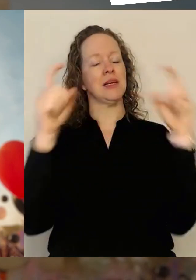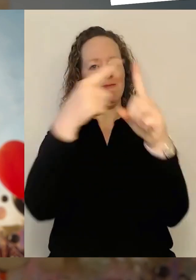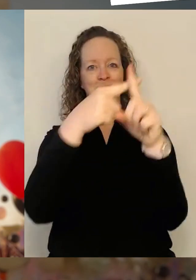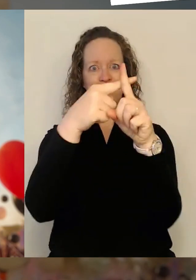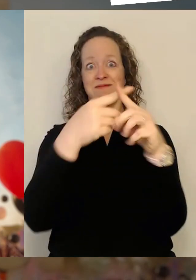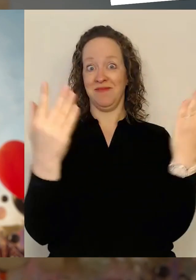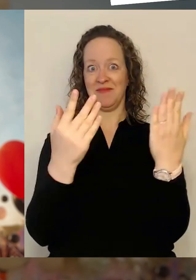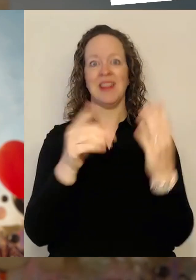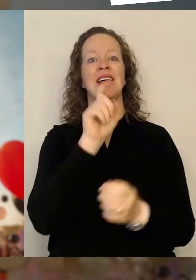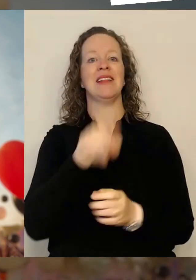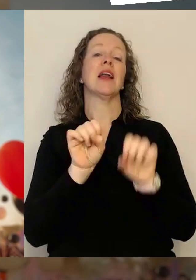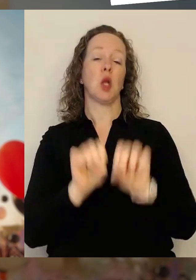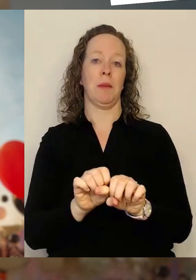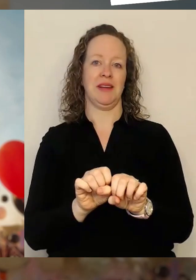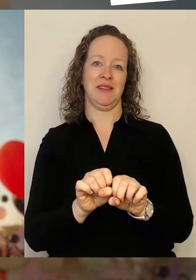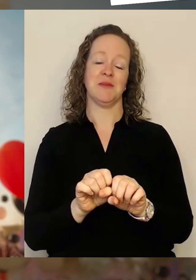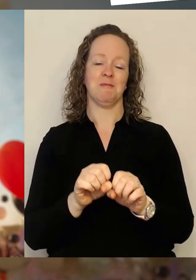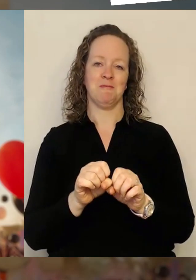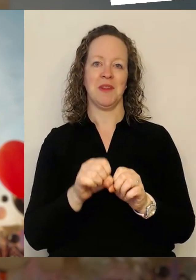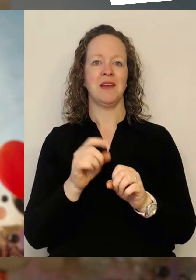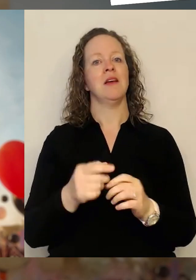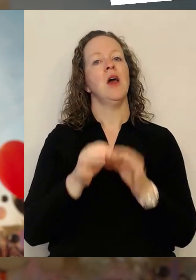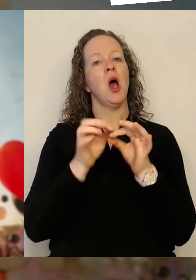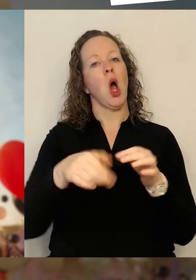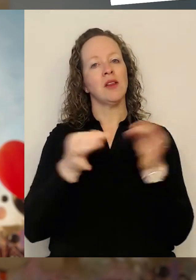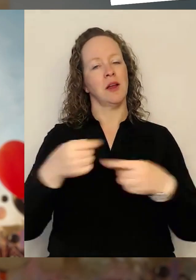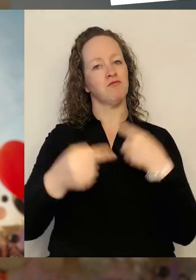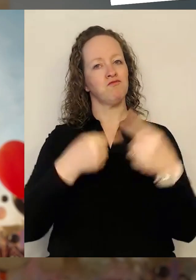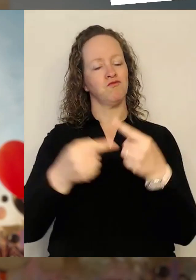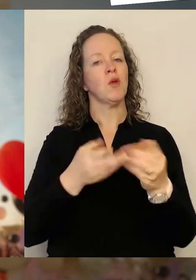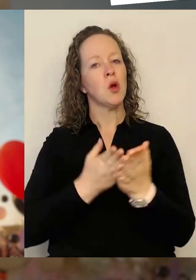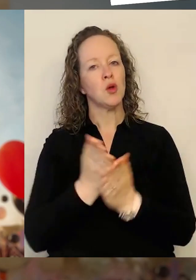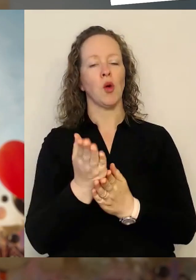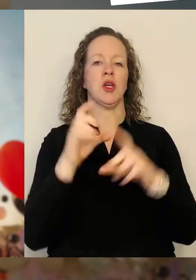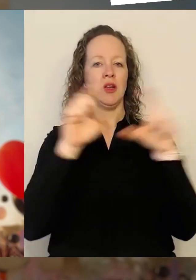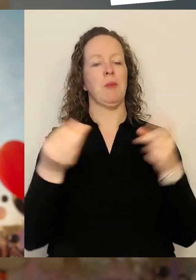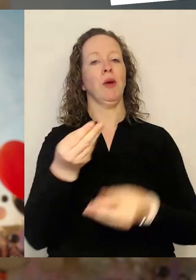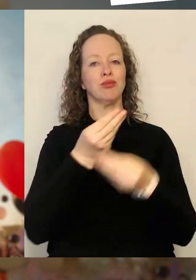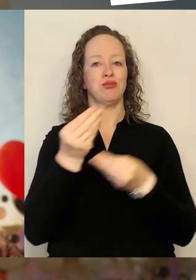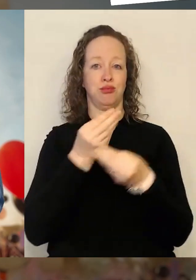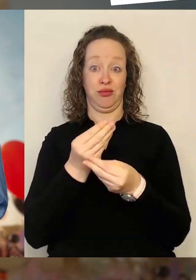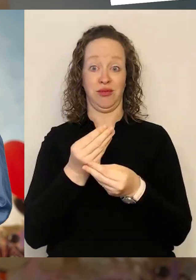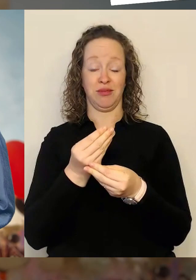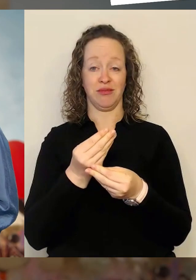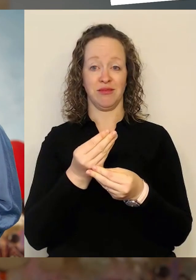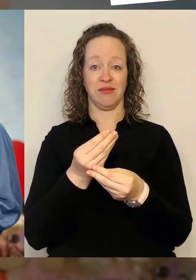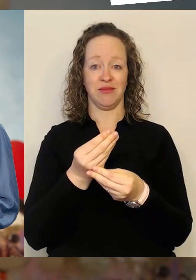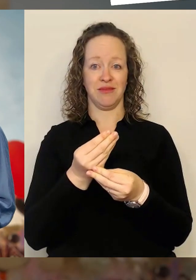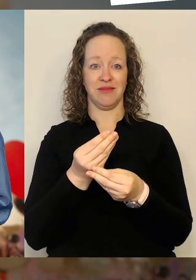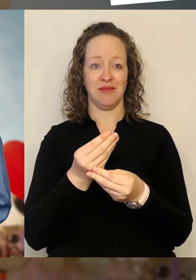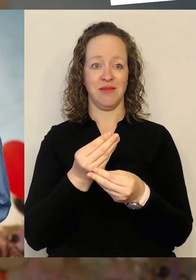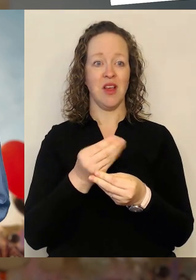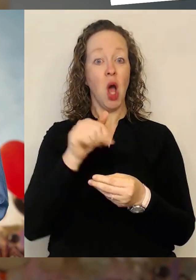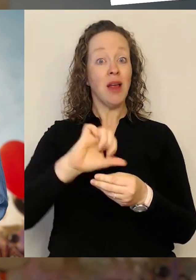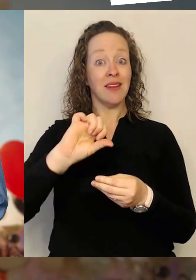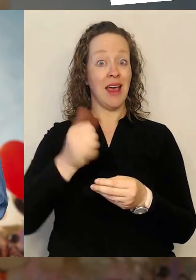deswegen werden wir uns im Laufe des ganzen Tages zu diesem Thema austauschen. Und deswegen freue ich mich sehr, dass wir heute auch passend dazu schon unseren ersten Gast hier